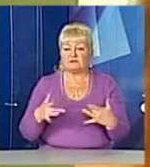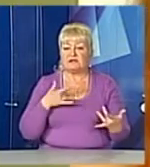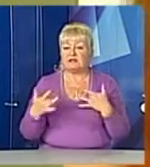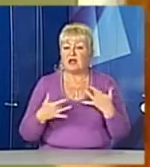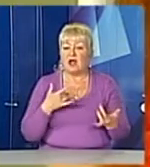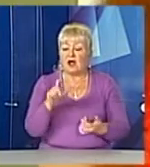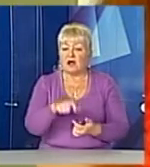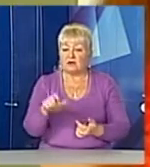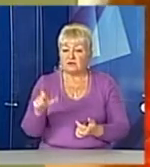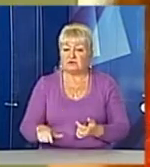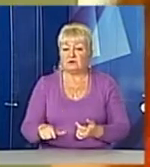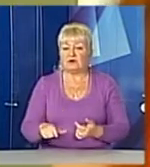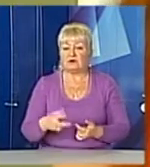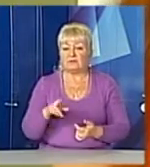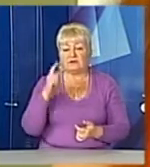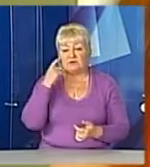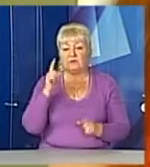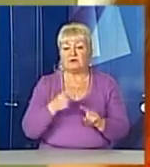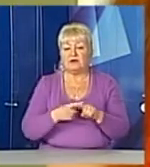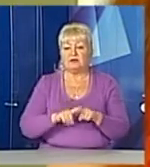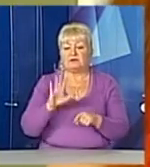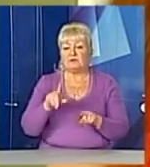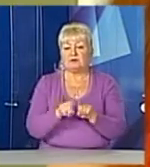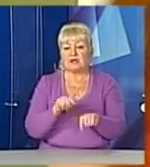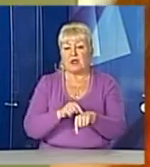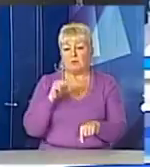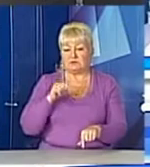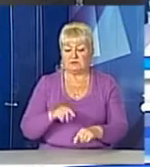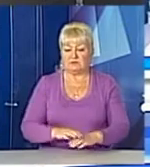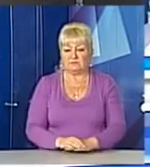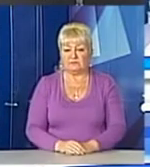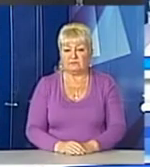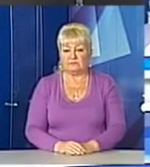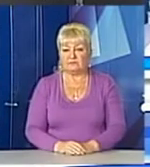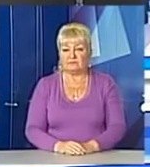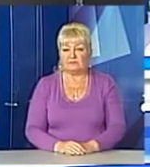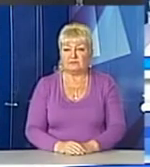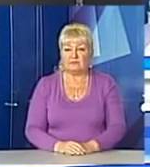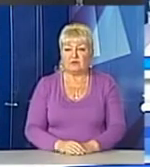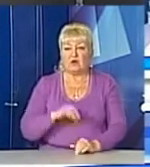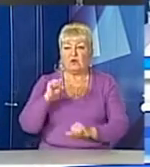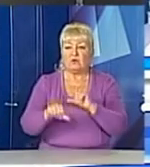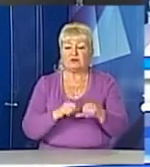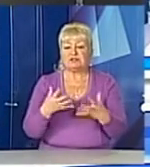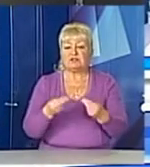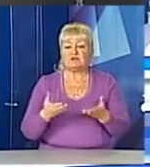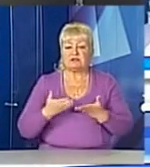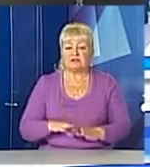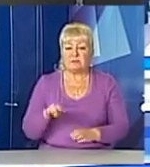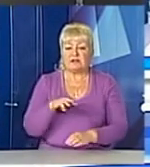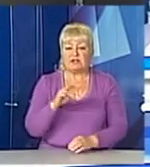передбачаю, що буде все надзвичайно емоційно. У річницю з дня народження Маркіяна